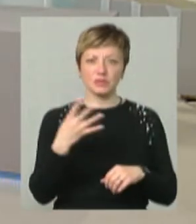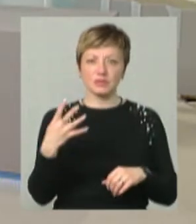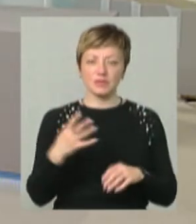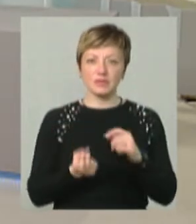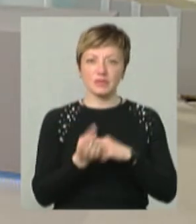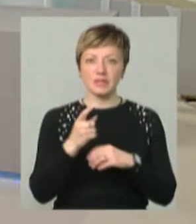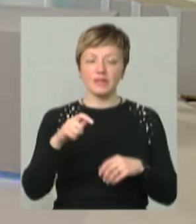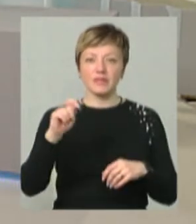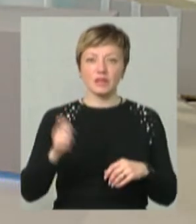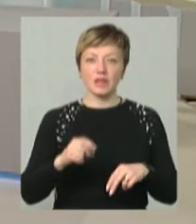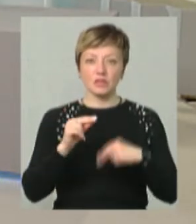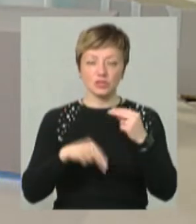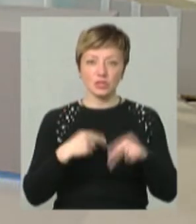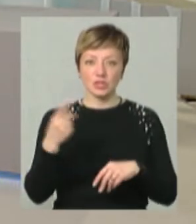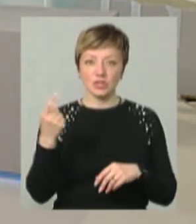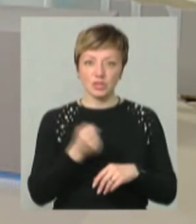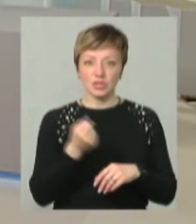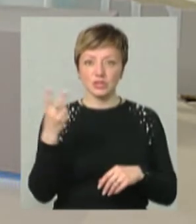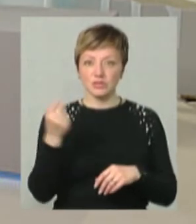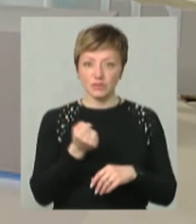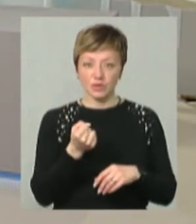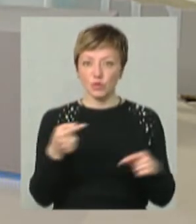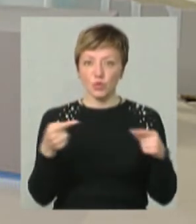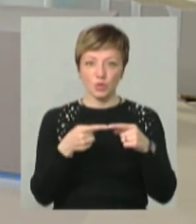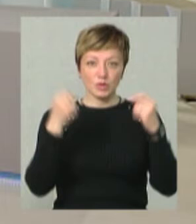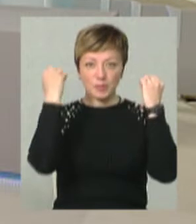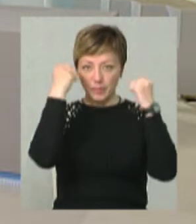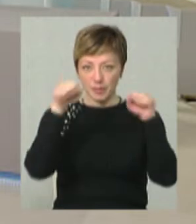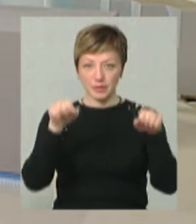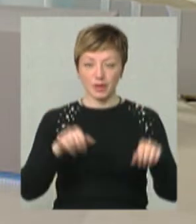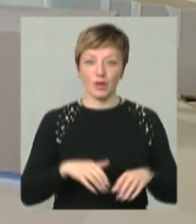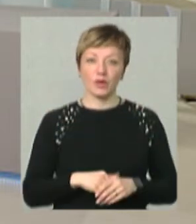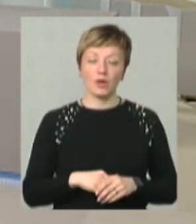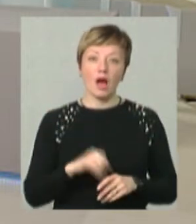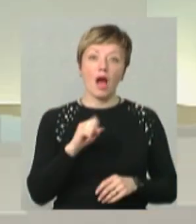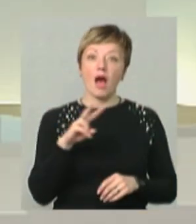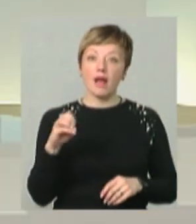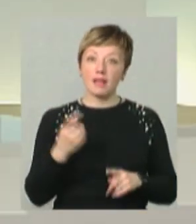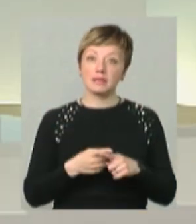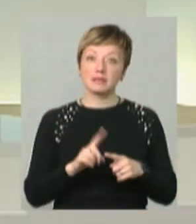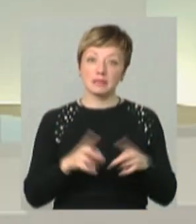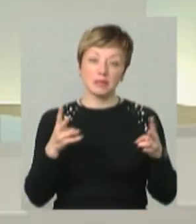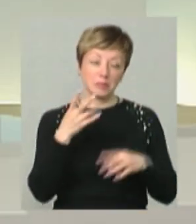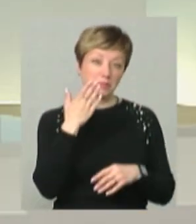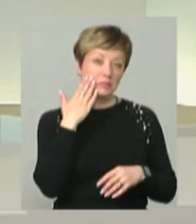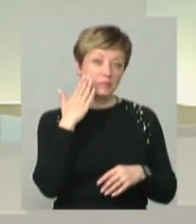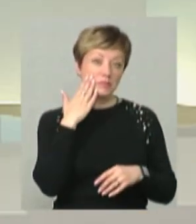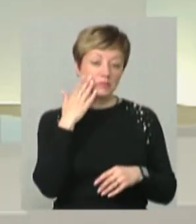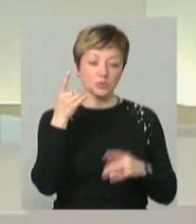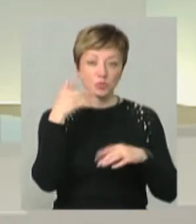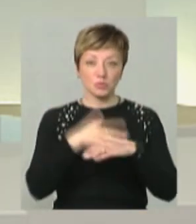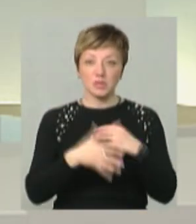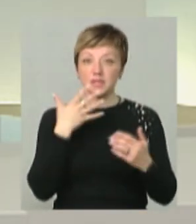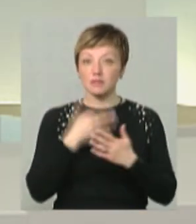виникла війна, десь через неділю, може дві, точно не пам'ятаю. Але це треба було прицілитися, зрозуміти своє